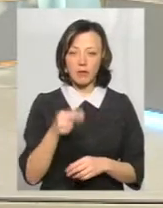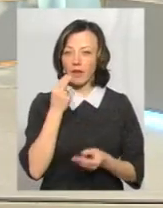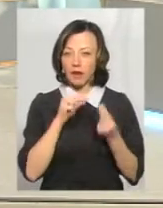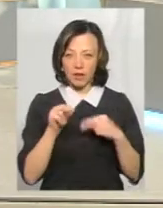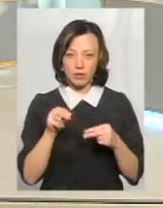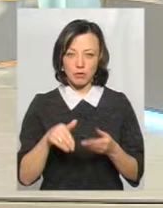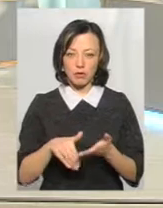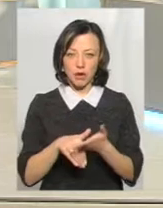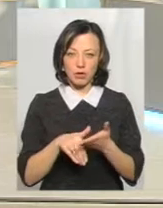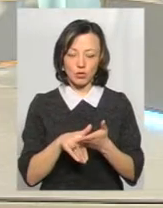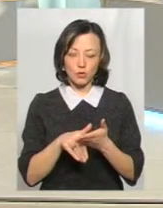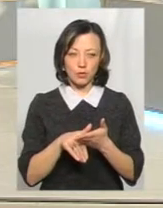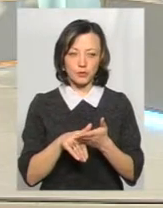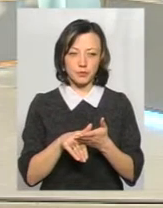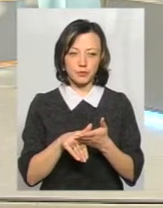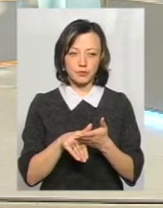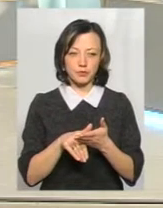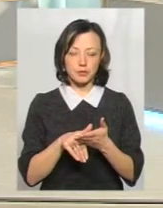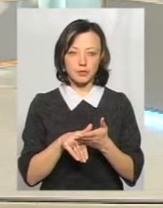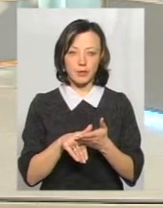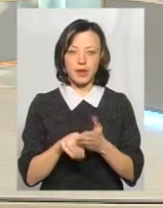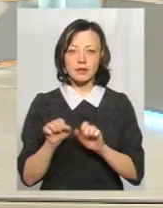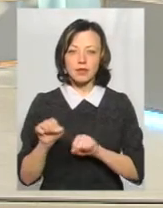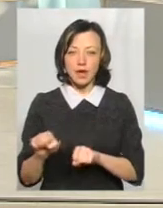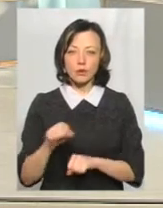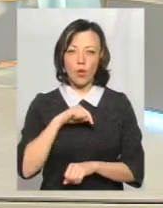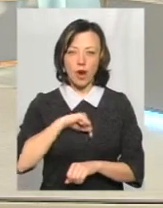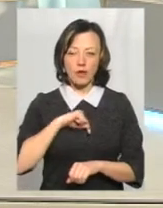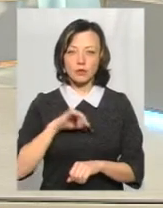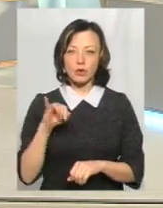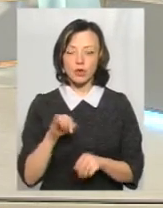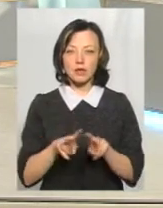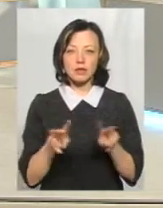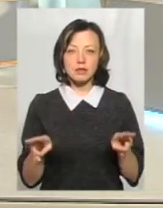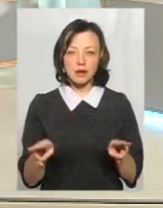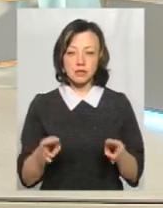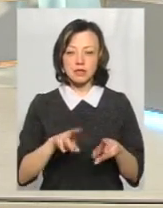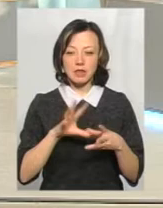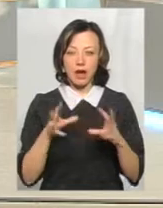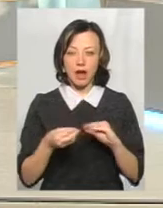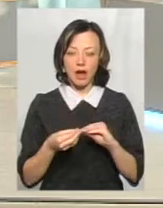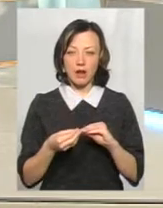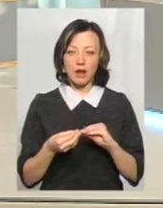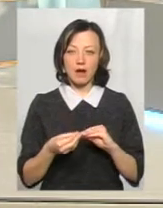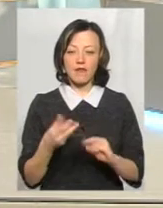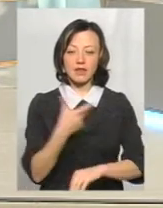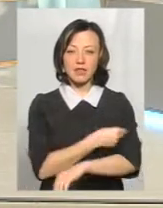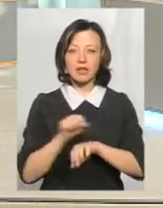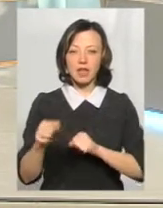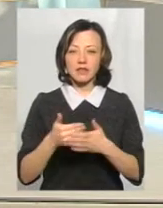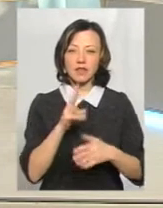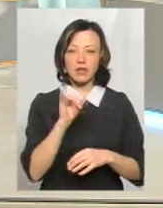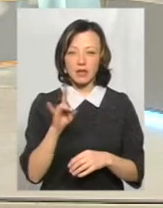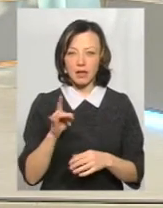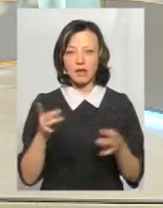можна так сказати, засобом захисту організму. І так само загальна вакцинація від кору. Чи